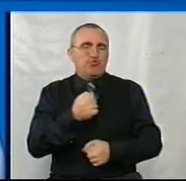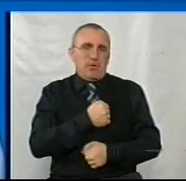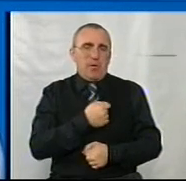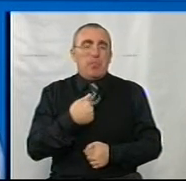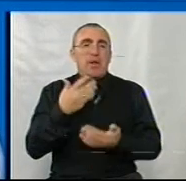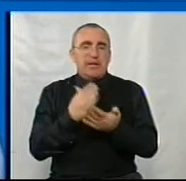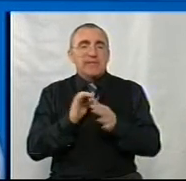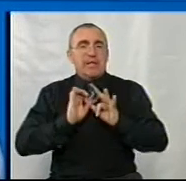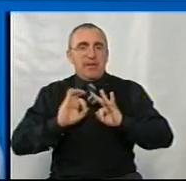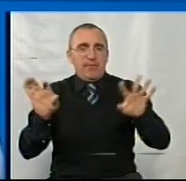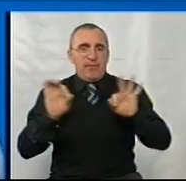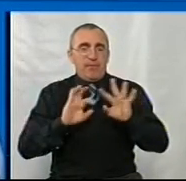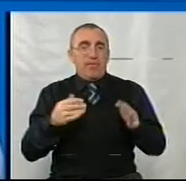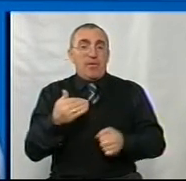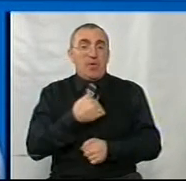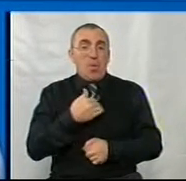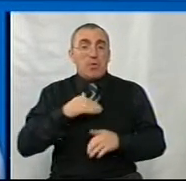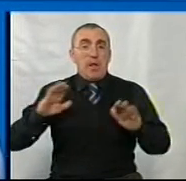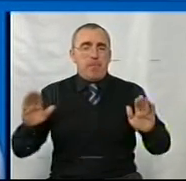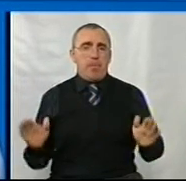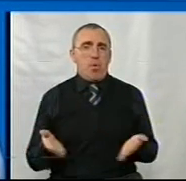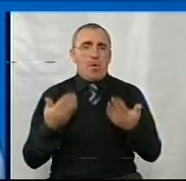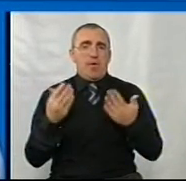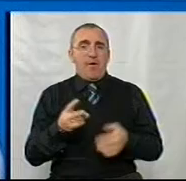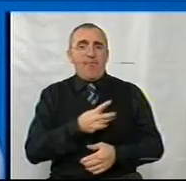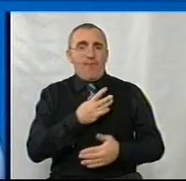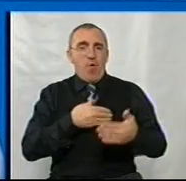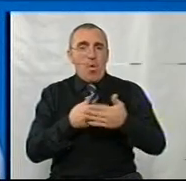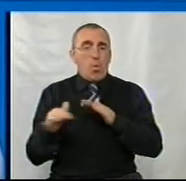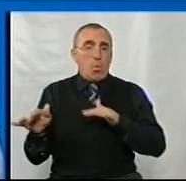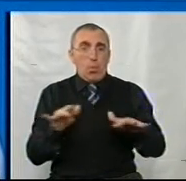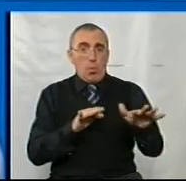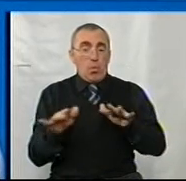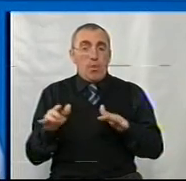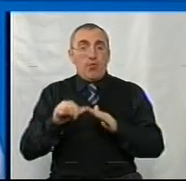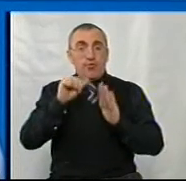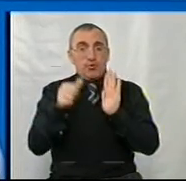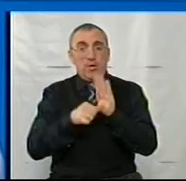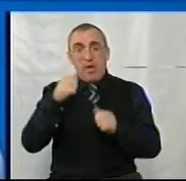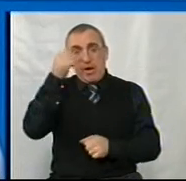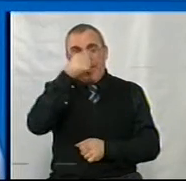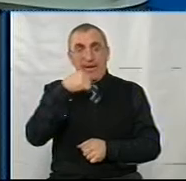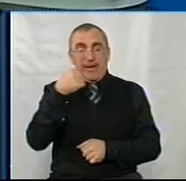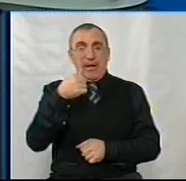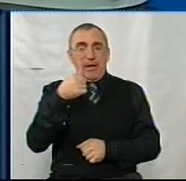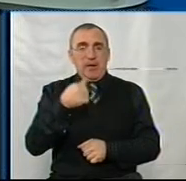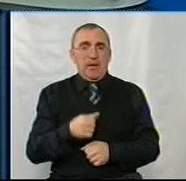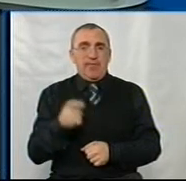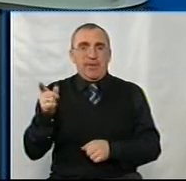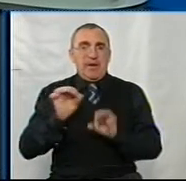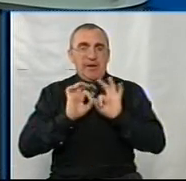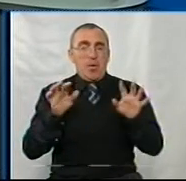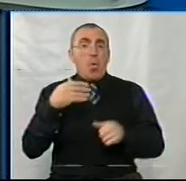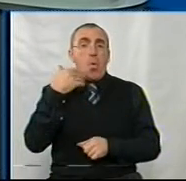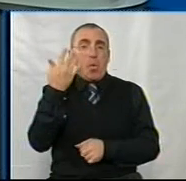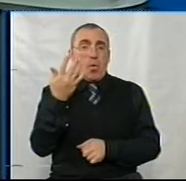в мене є інформація, що хотіли подм'ять волонтерський рух. І ви знаєте, що в 16-й рік, ви там назвали,